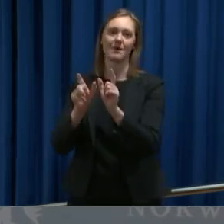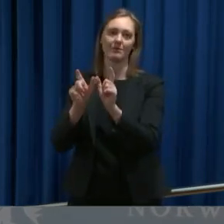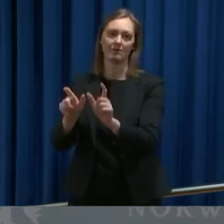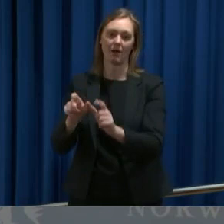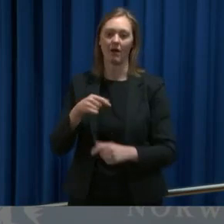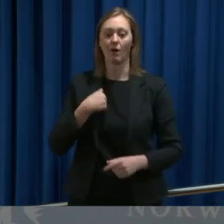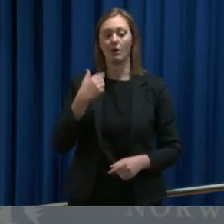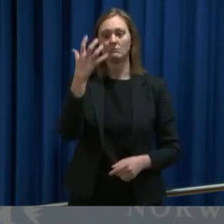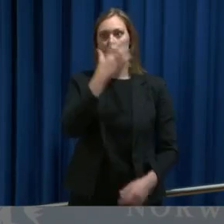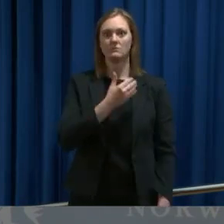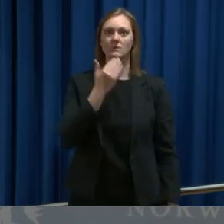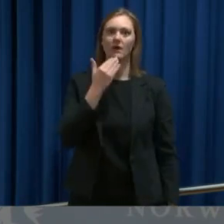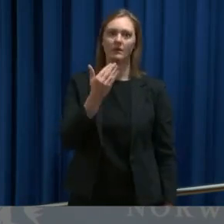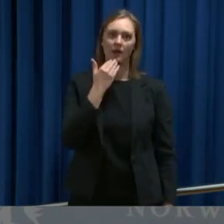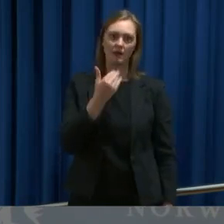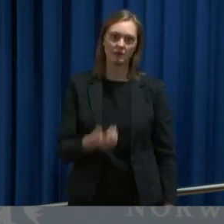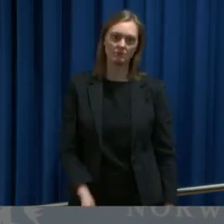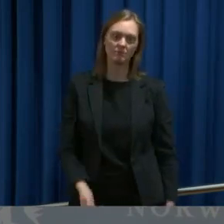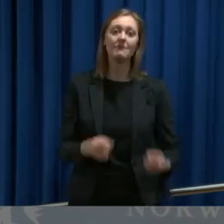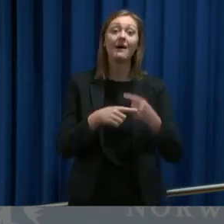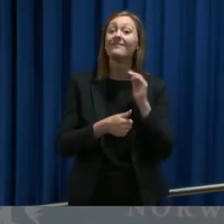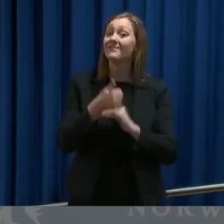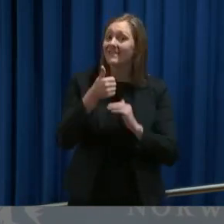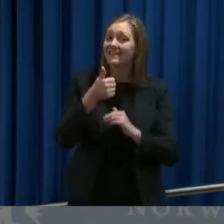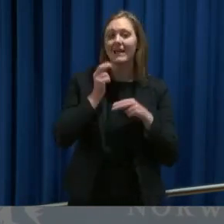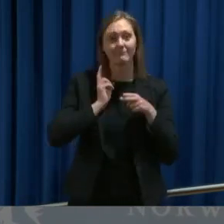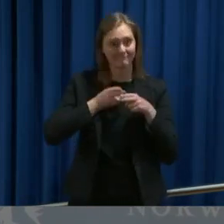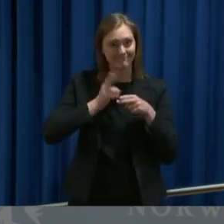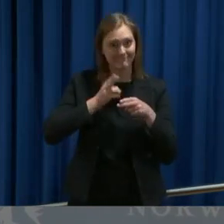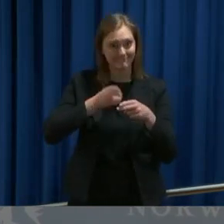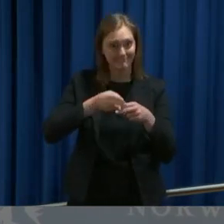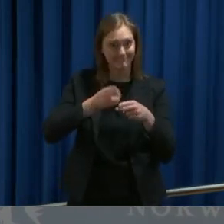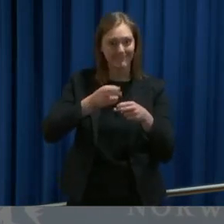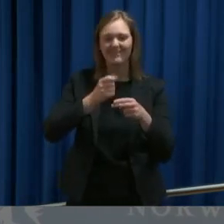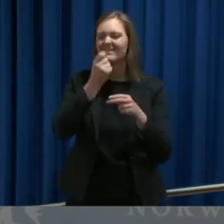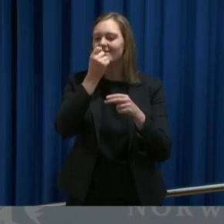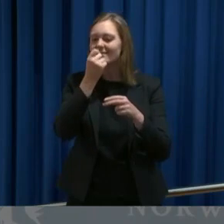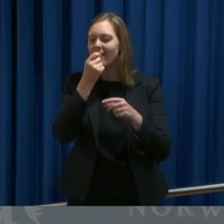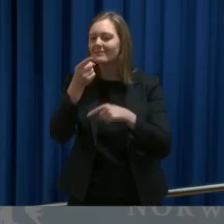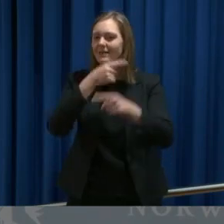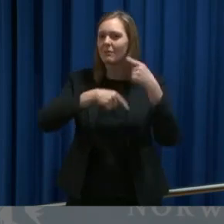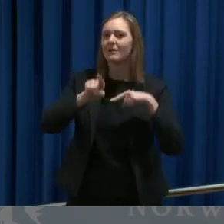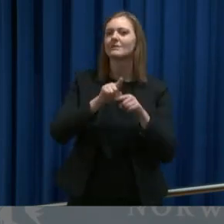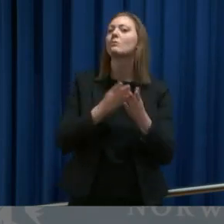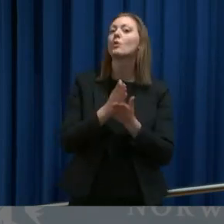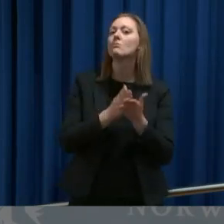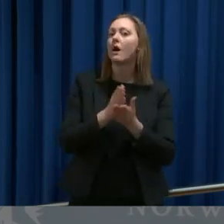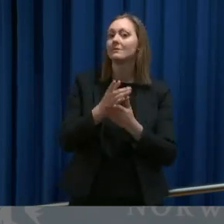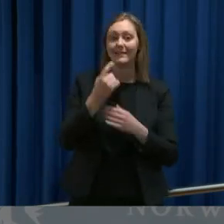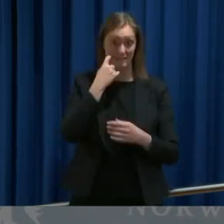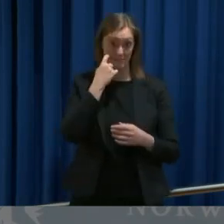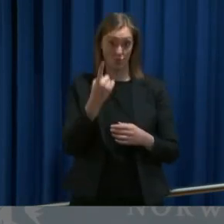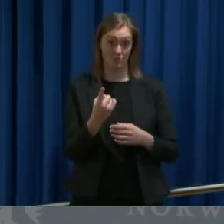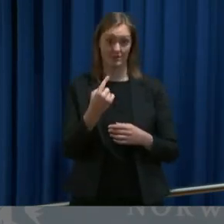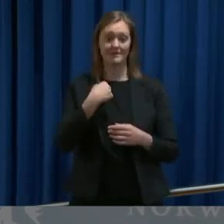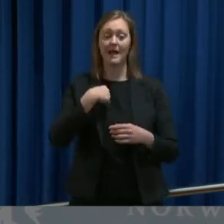utrolig kjedelig. Men det er jo viktig å holde ut vi skal tilbake til normalen. I morgen så er jeg